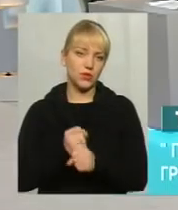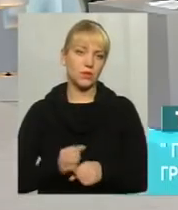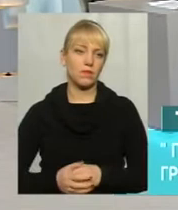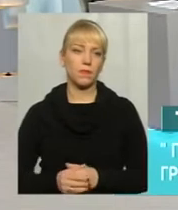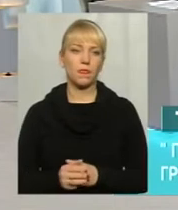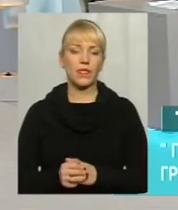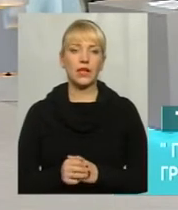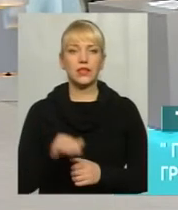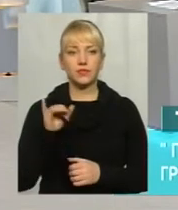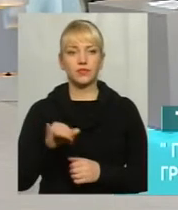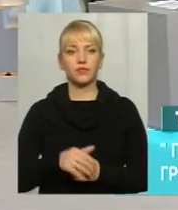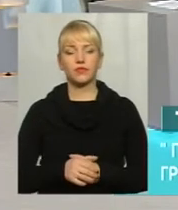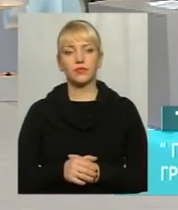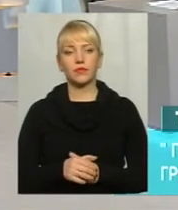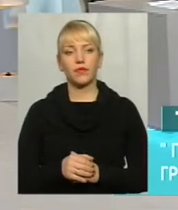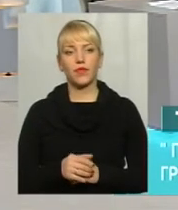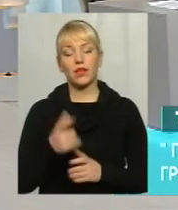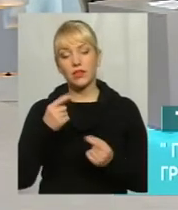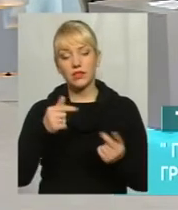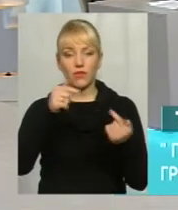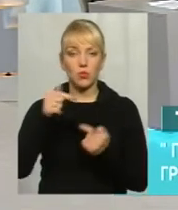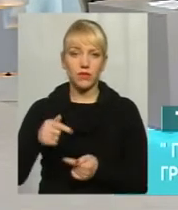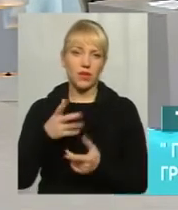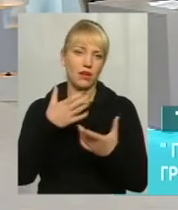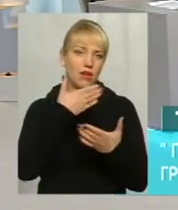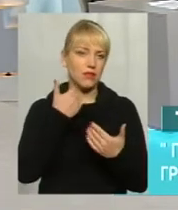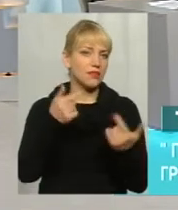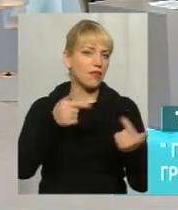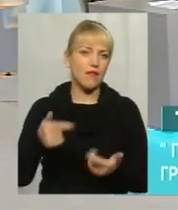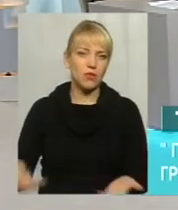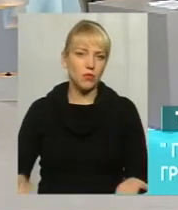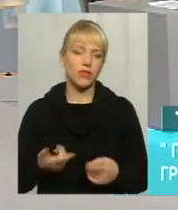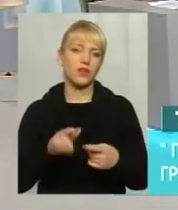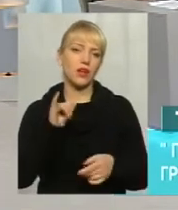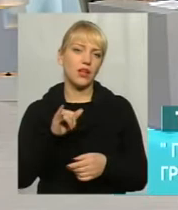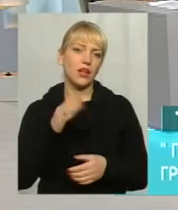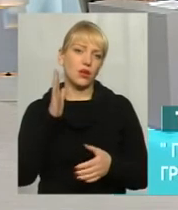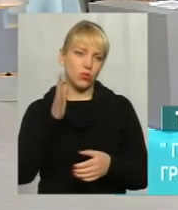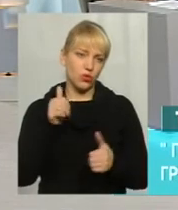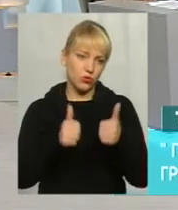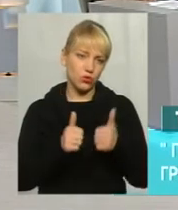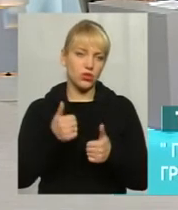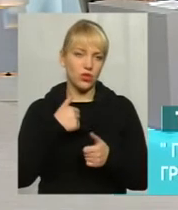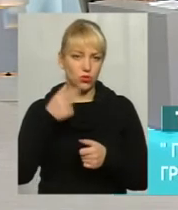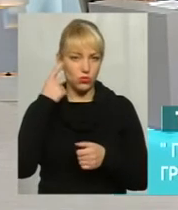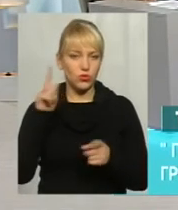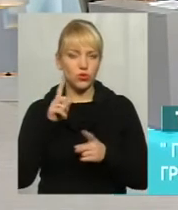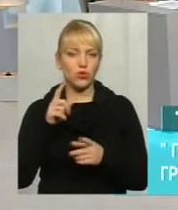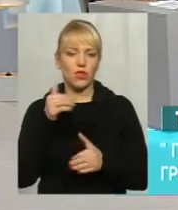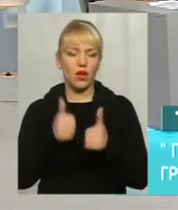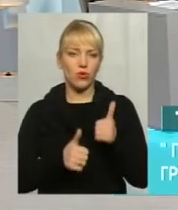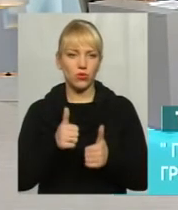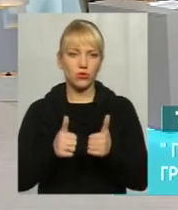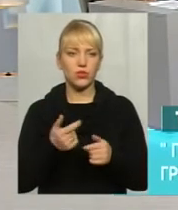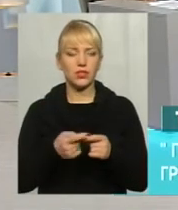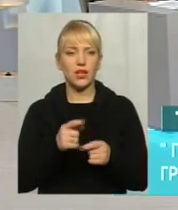відповідають його транспортній засобі, десь не відповідають. Буде конкурс, там будемо вже... Я догадаю, що на конкурсі, ми не допустили до